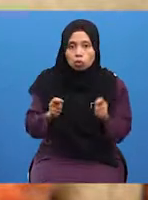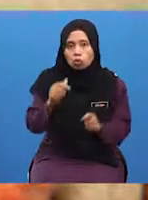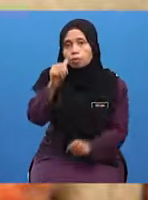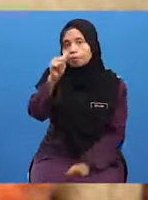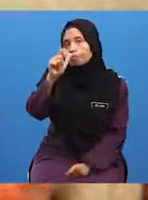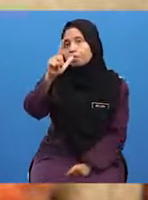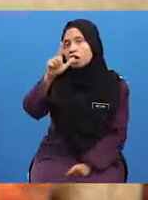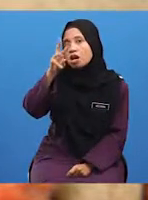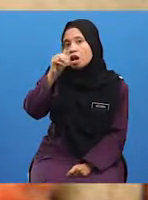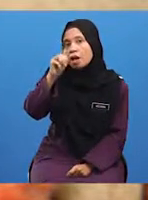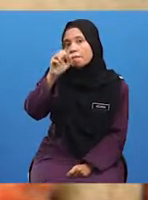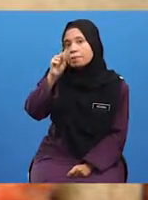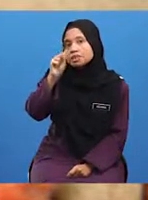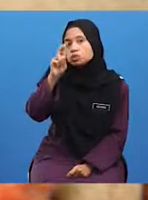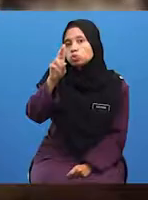'udi.